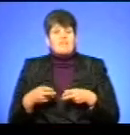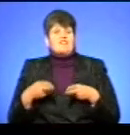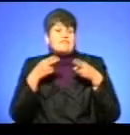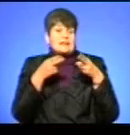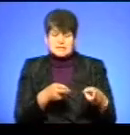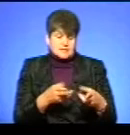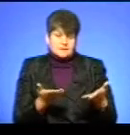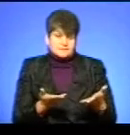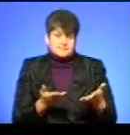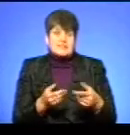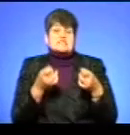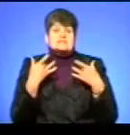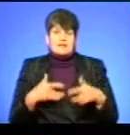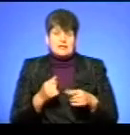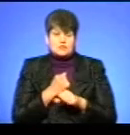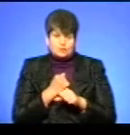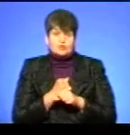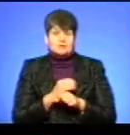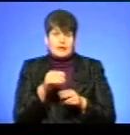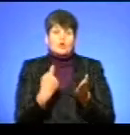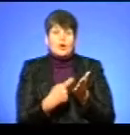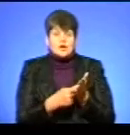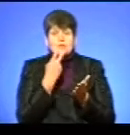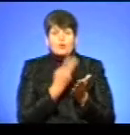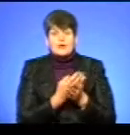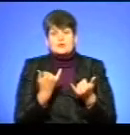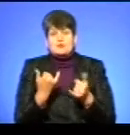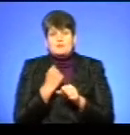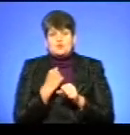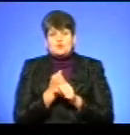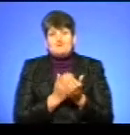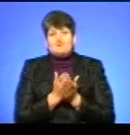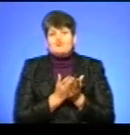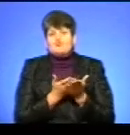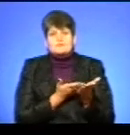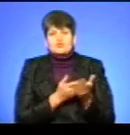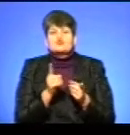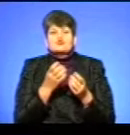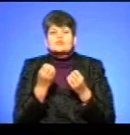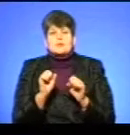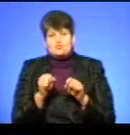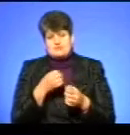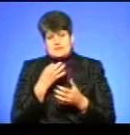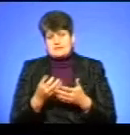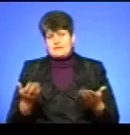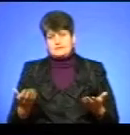і звільнили з роботи, то хай докаже, покаже. Я працюю на сьогоднішній момент в службі. Що йому ще маю сказати? Проблема,